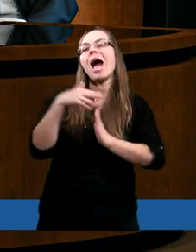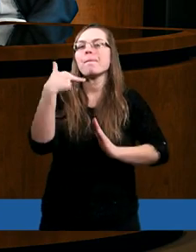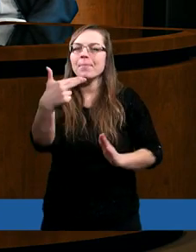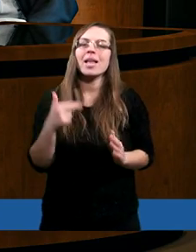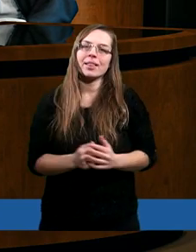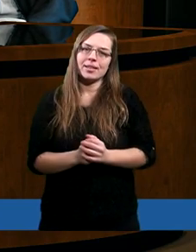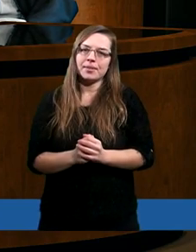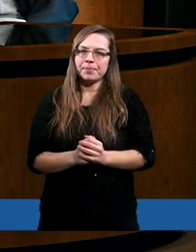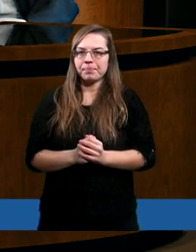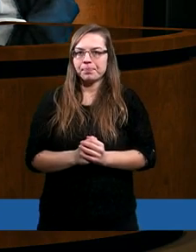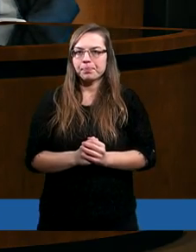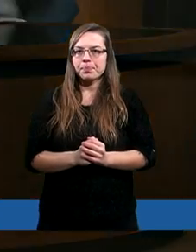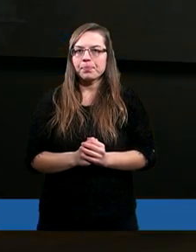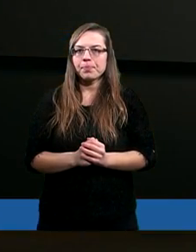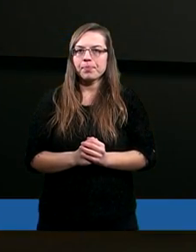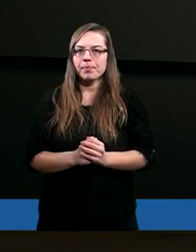Amen.